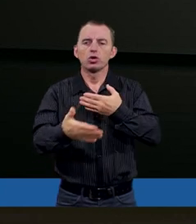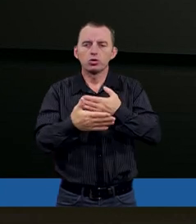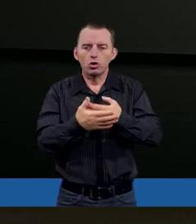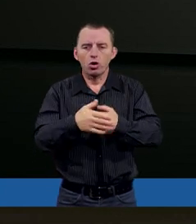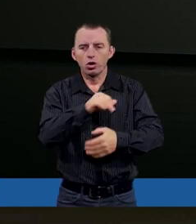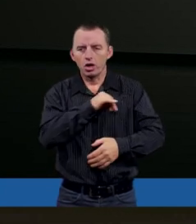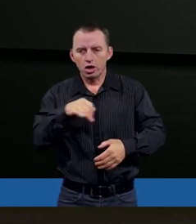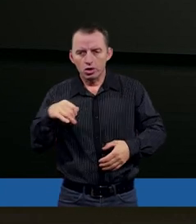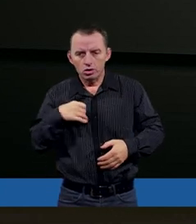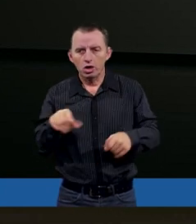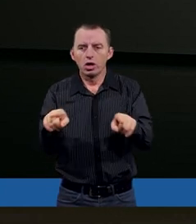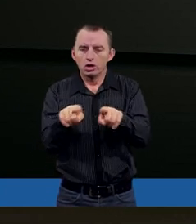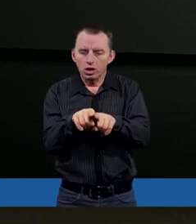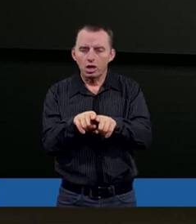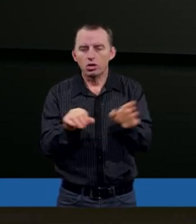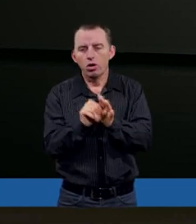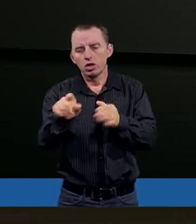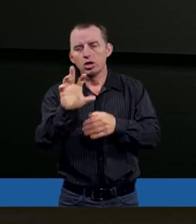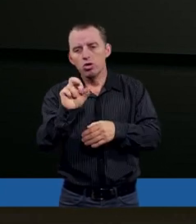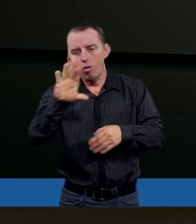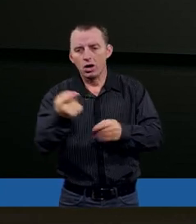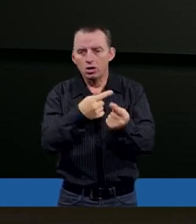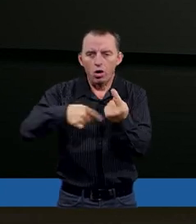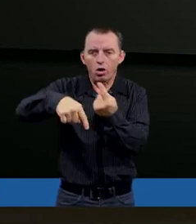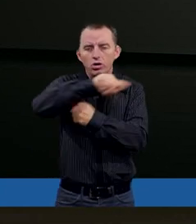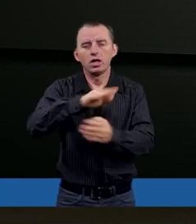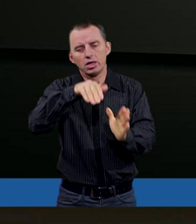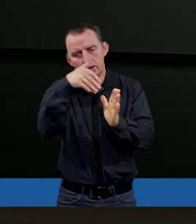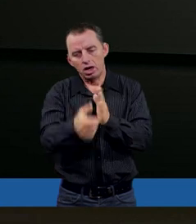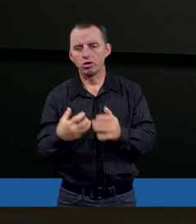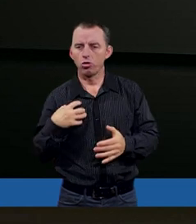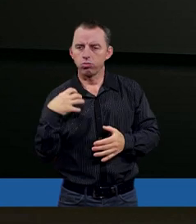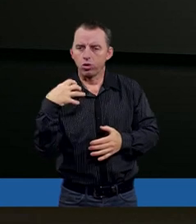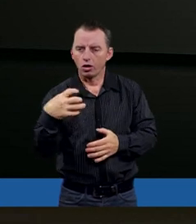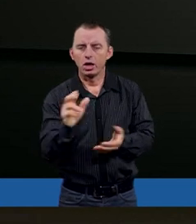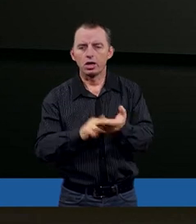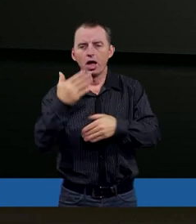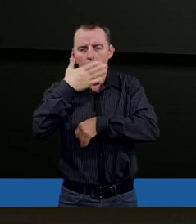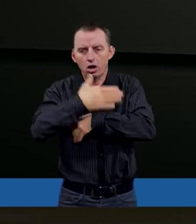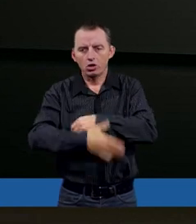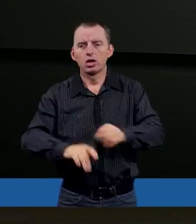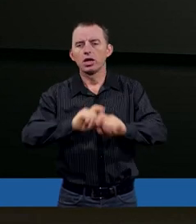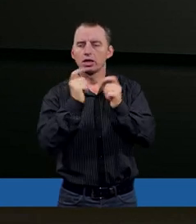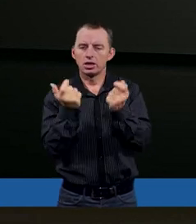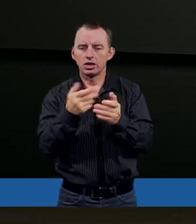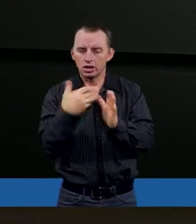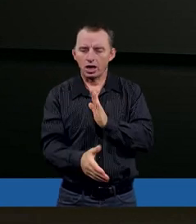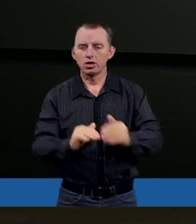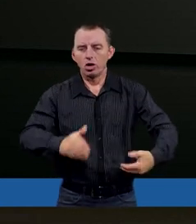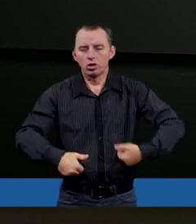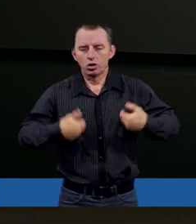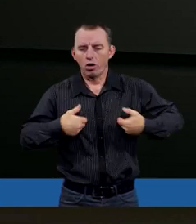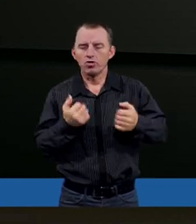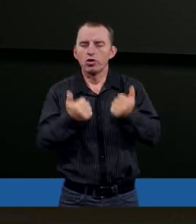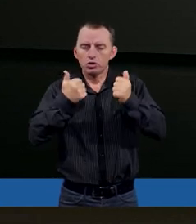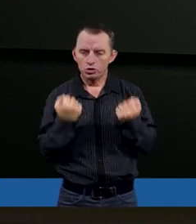też od niego odwróciła, stracił majątek, a na końcu stracił zdrowie i w ciężkiej